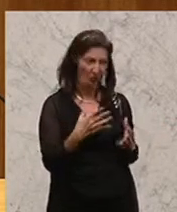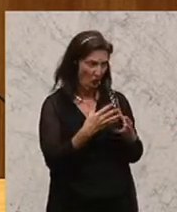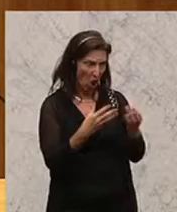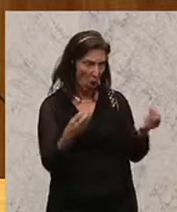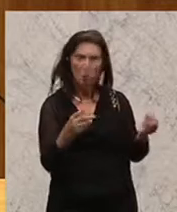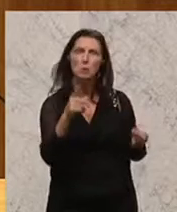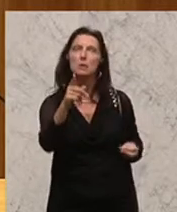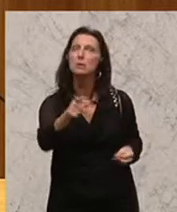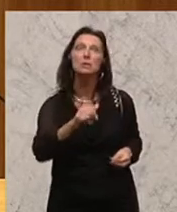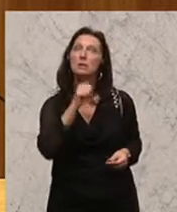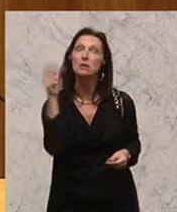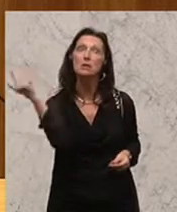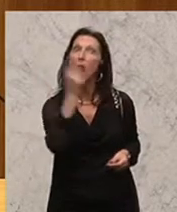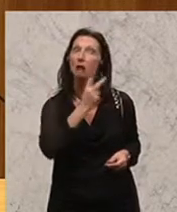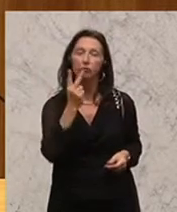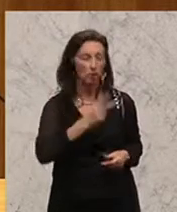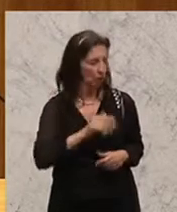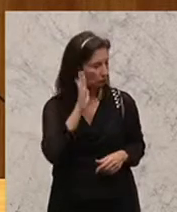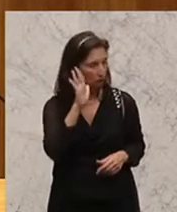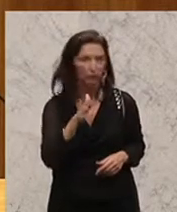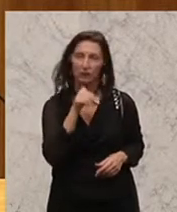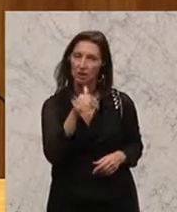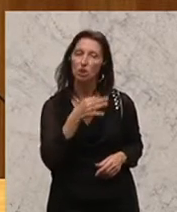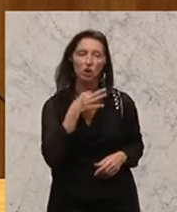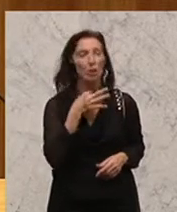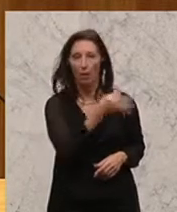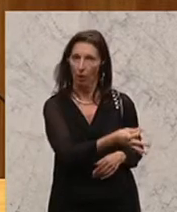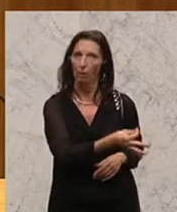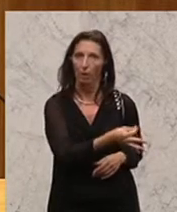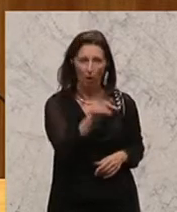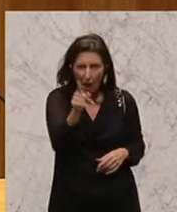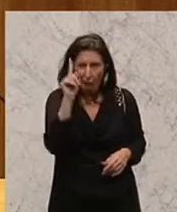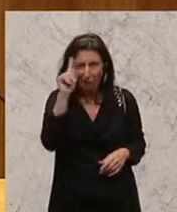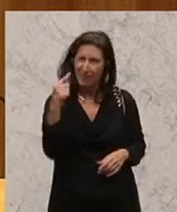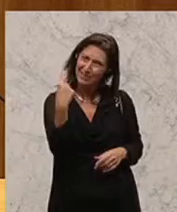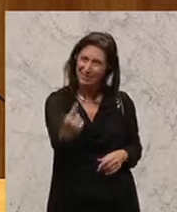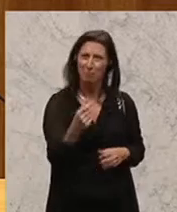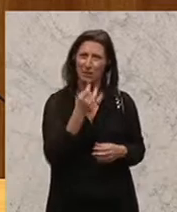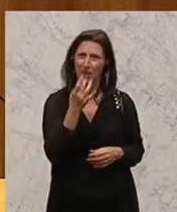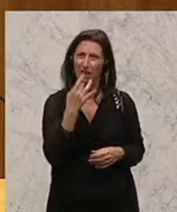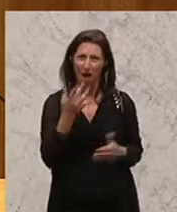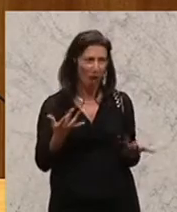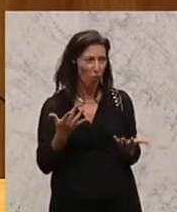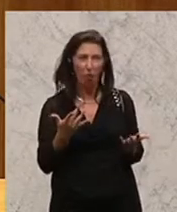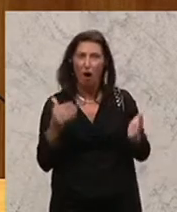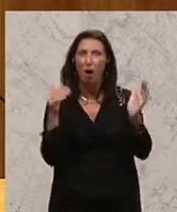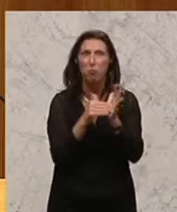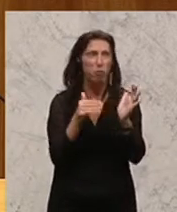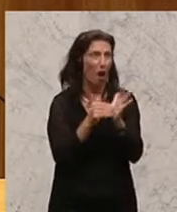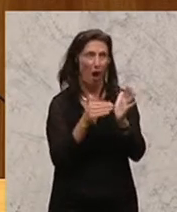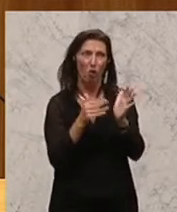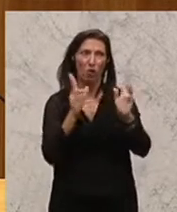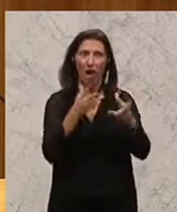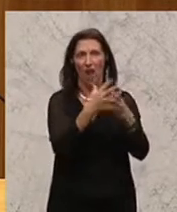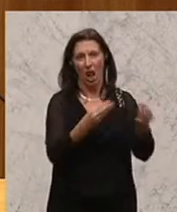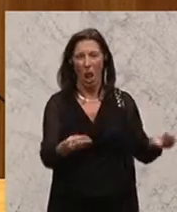zu, obwohl sie weiß, dass es zur Lösung des Problems beiträgt. Es zeigt Ihre Verlogenheit im System. Sie sind immer